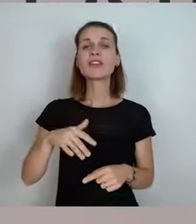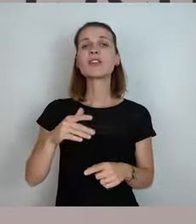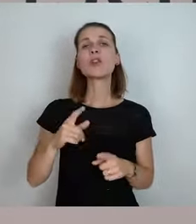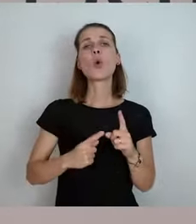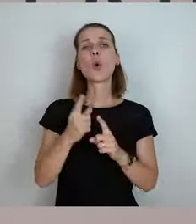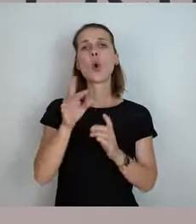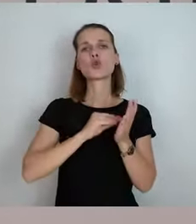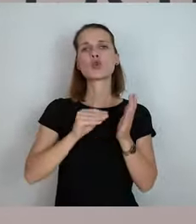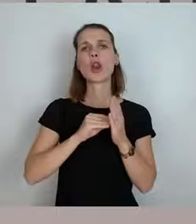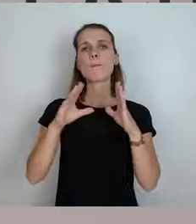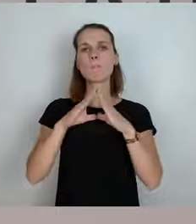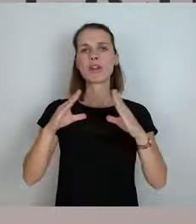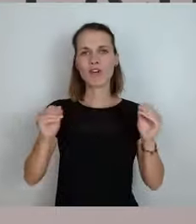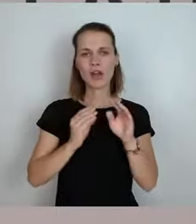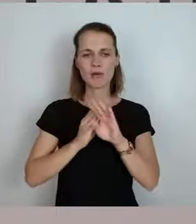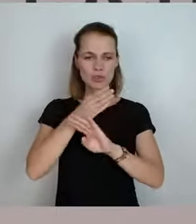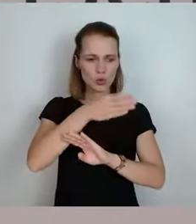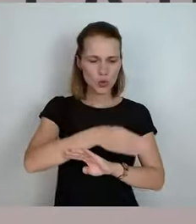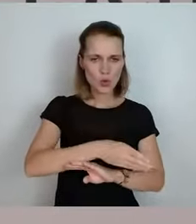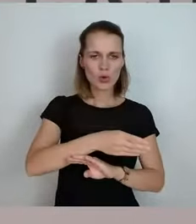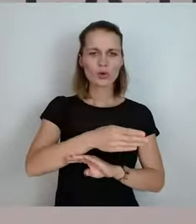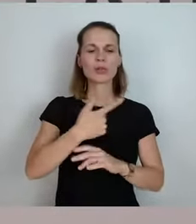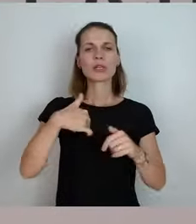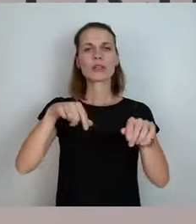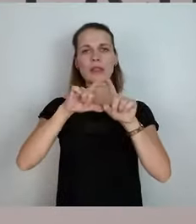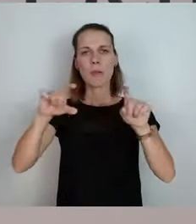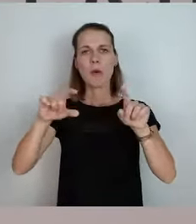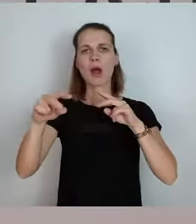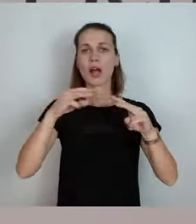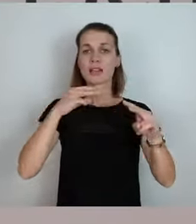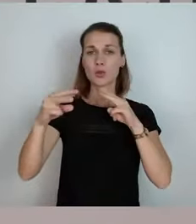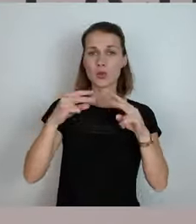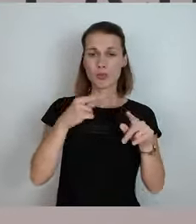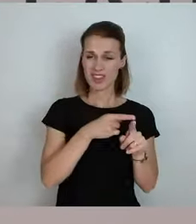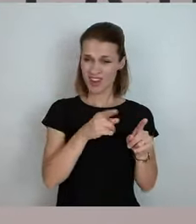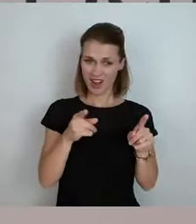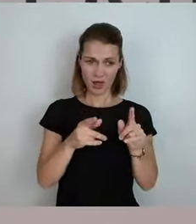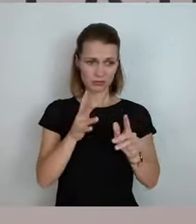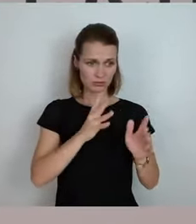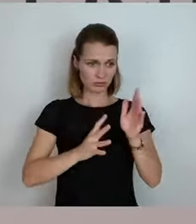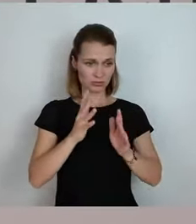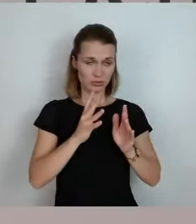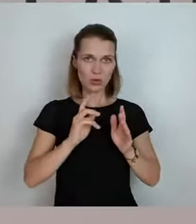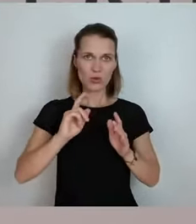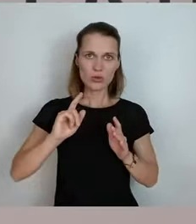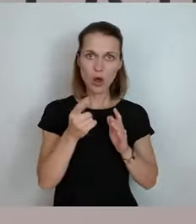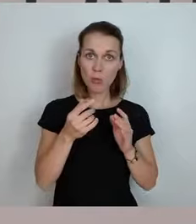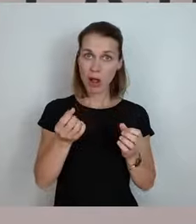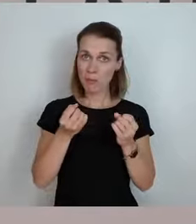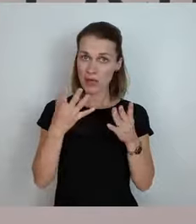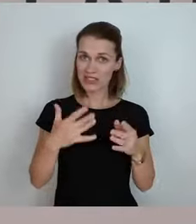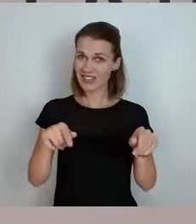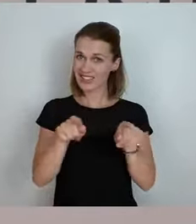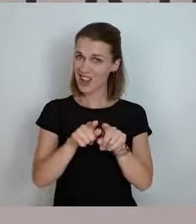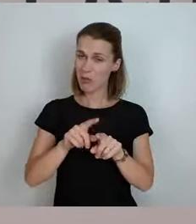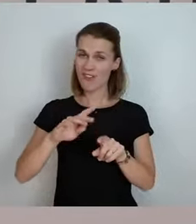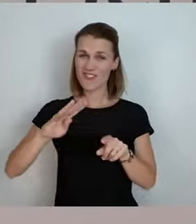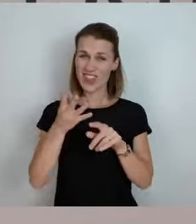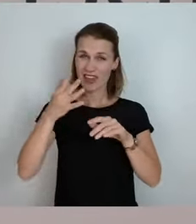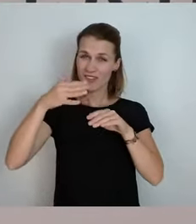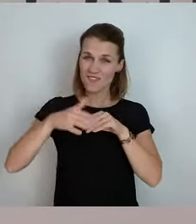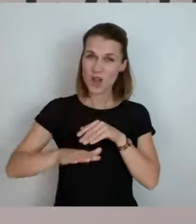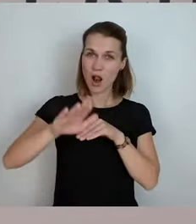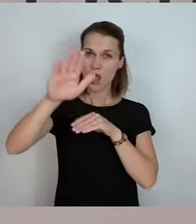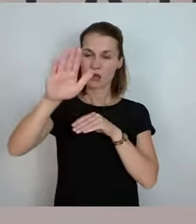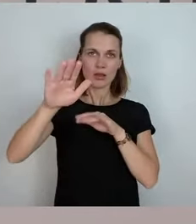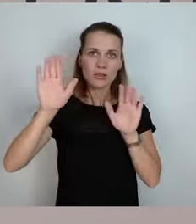Wir haben gerade auch über Gastronomie gesprochen. Alle sagen, es darf nicht noch einmal so eine vierte Welle geben. Das ist auch meine